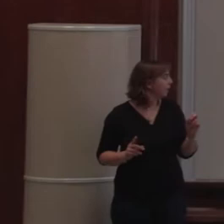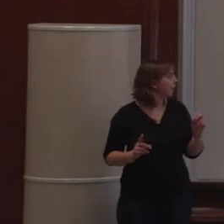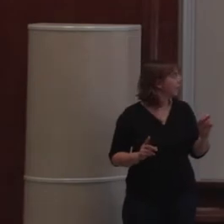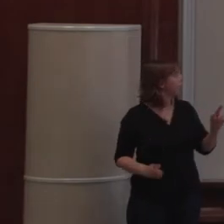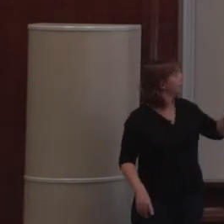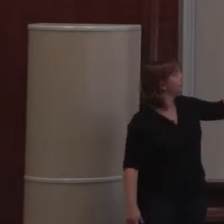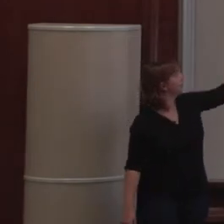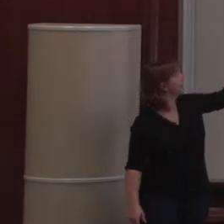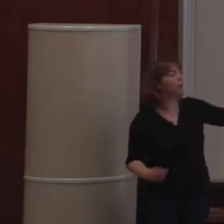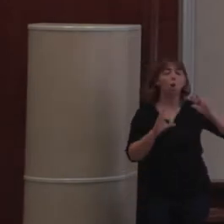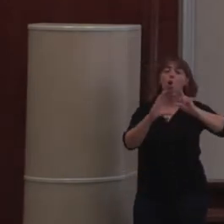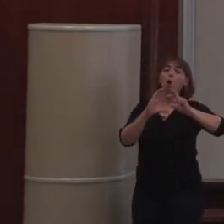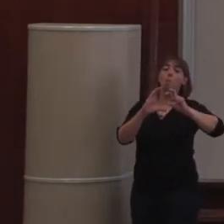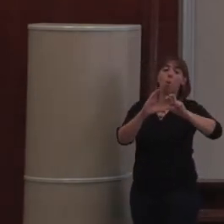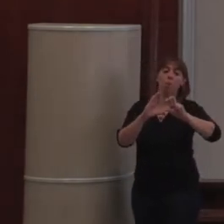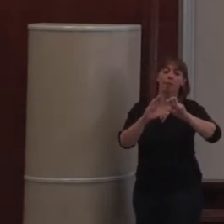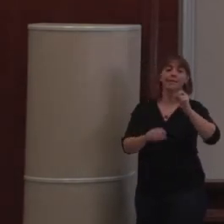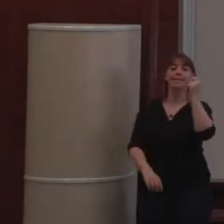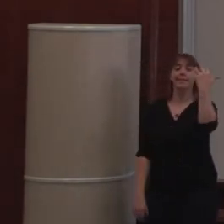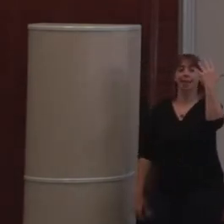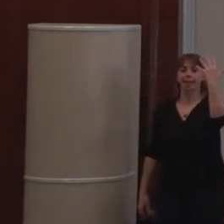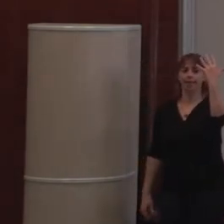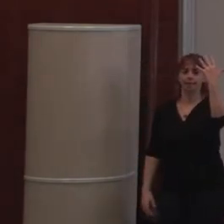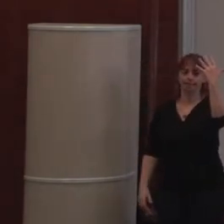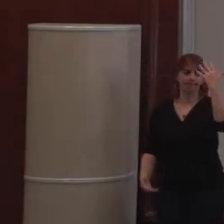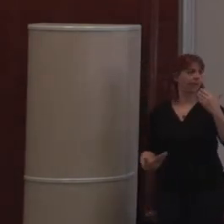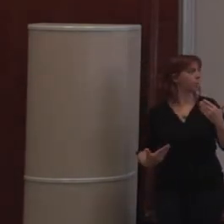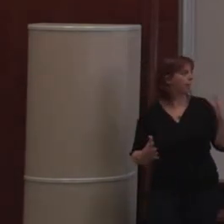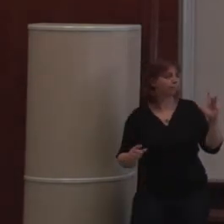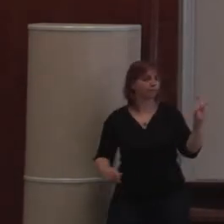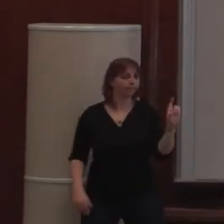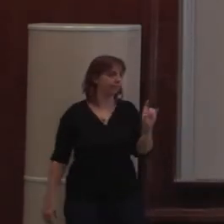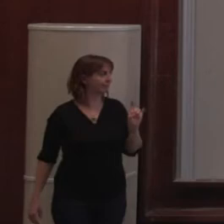Donc, ça,'est l'interface de Plon 5, qui la version actuelle. Je suis un peu devant.